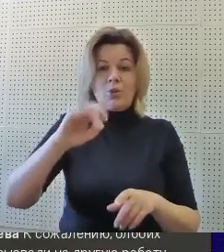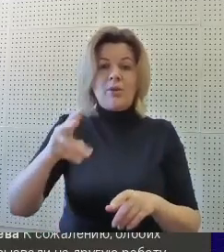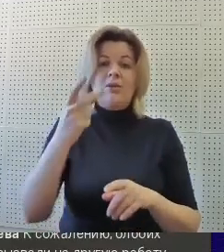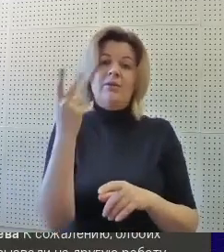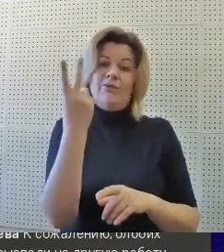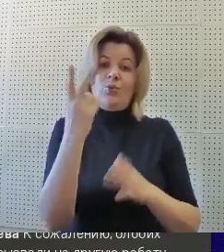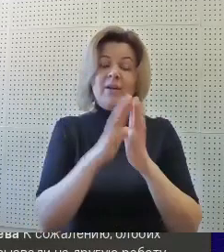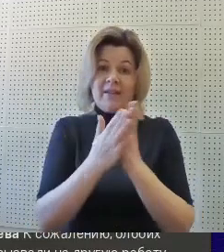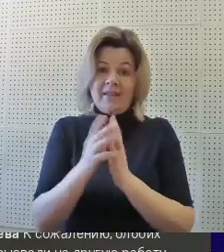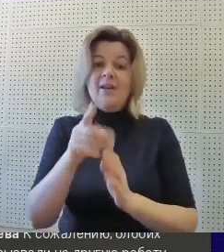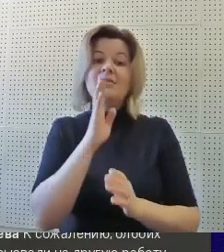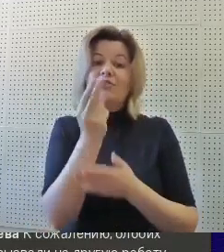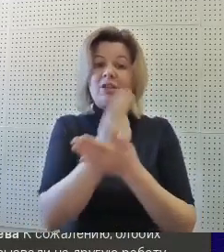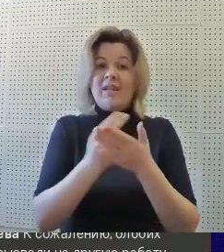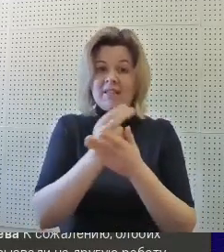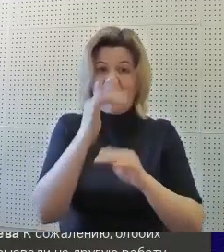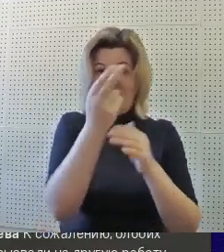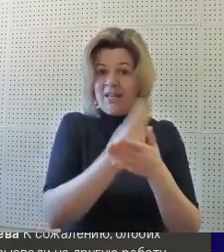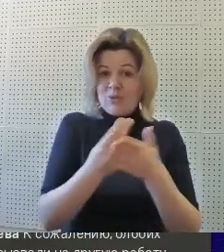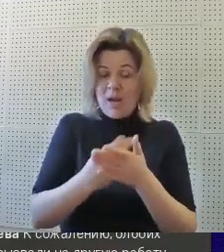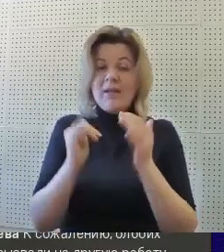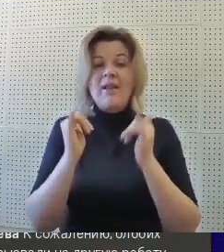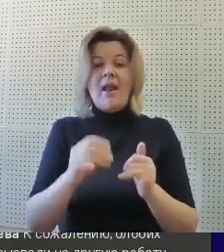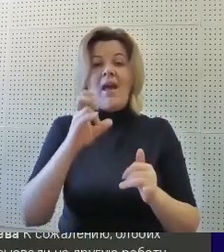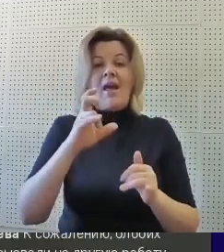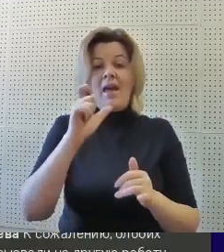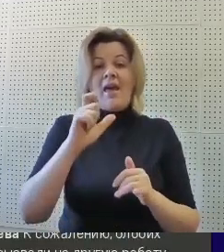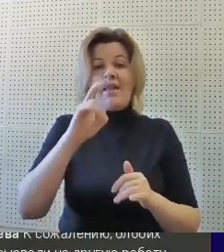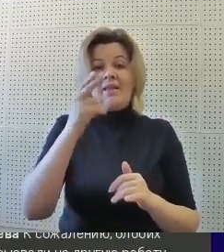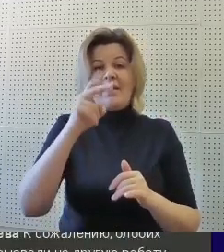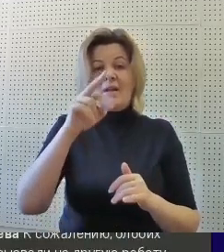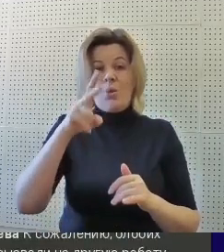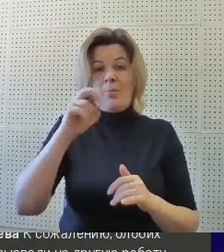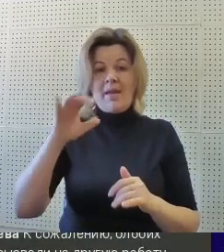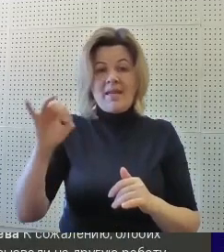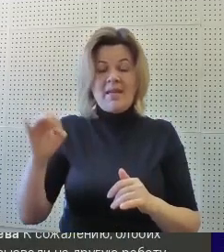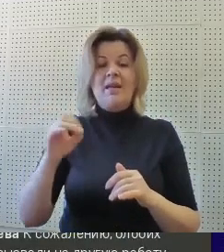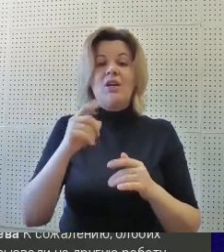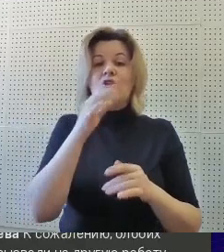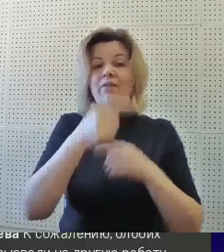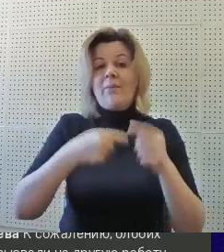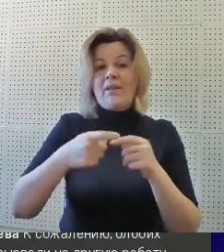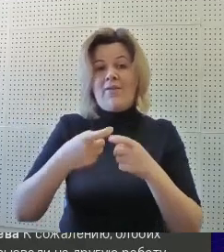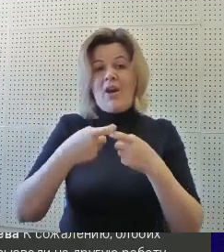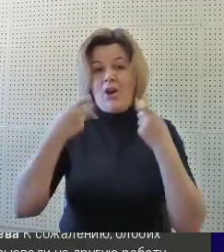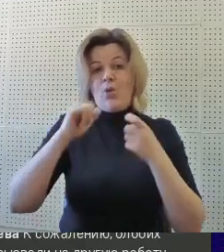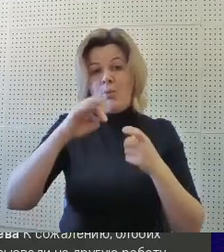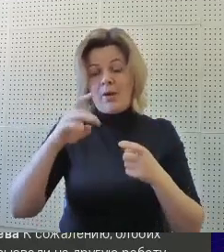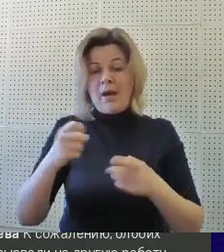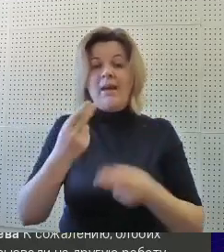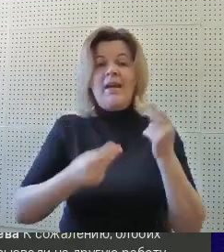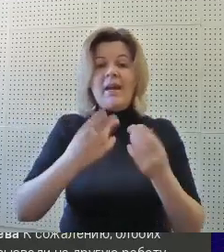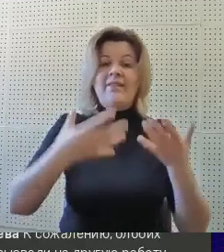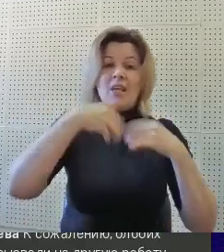книг, которая нарисовала иллюстрации для энциклопедии современного юмора, игра в съедобное и несъедобное